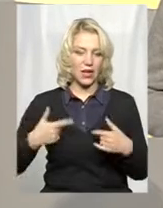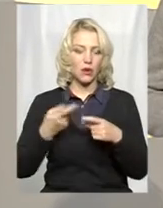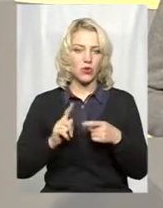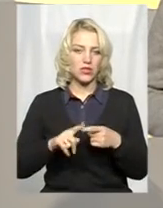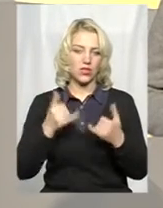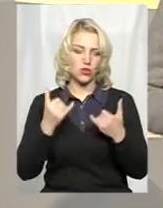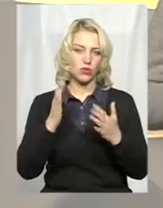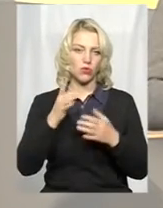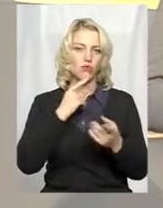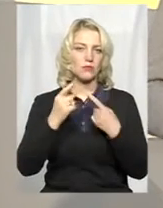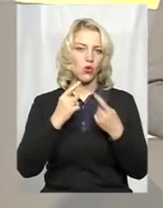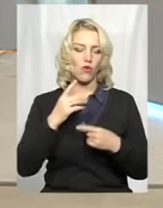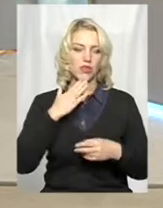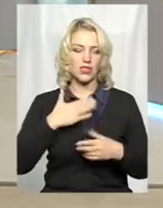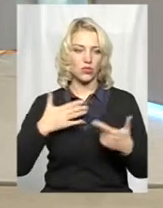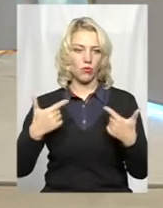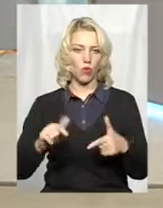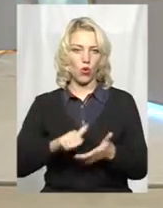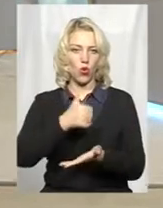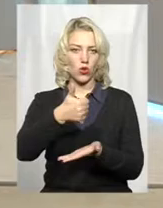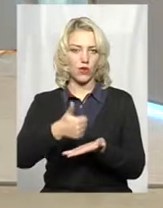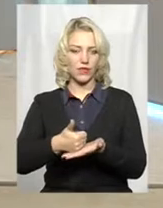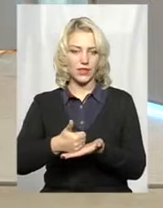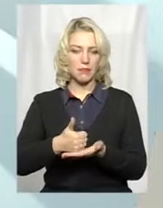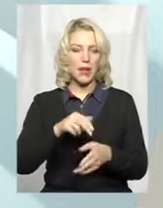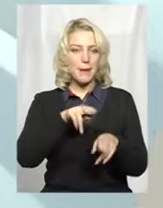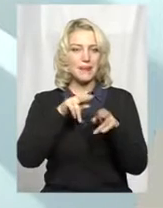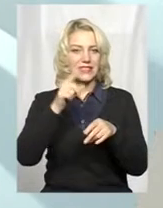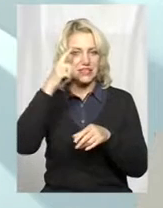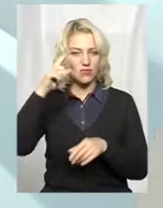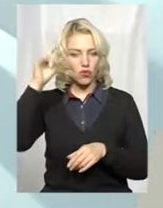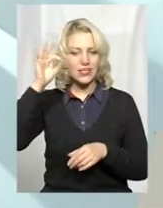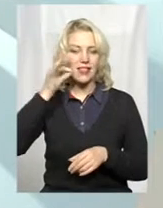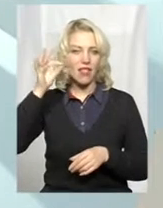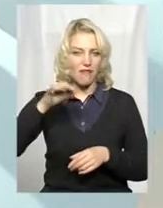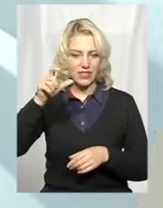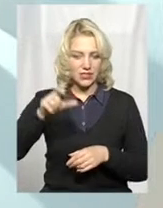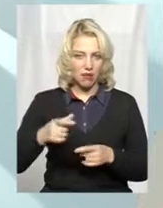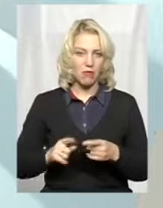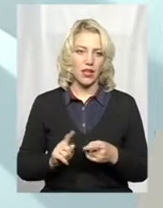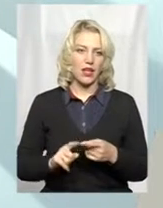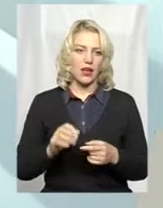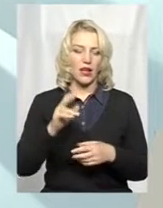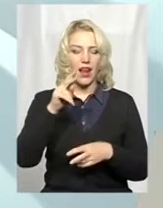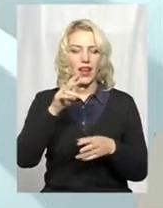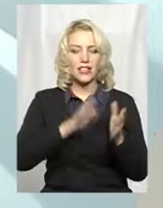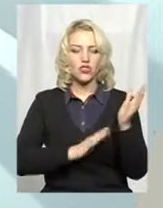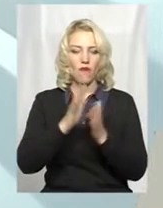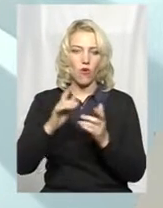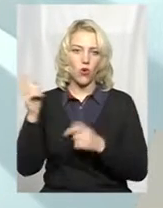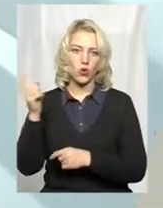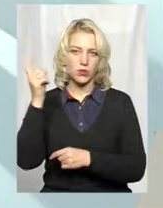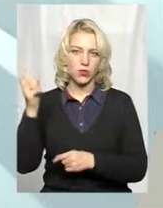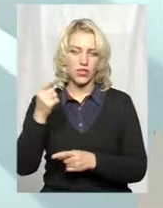спілкуватимемося із гостем нашої студії, головним мисливствознавцем Хмельницького обласного управління мисливського та лісового господарства